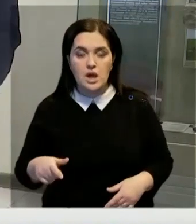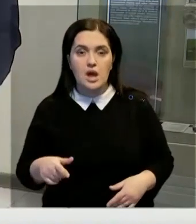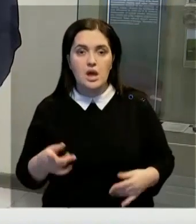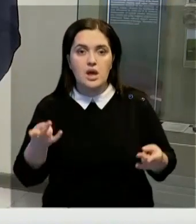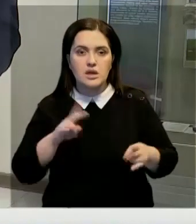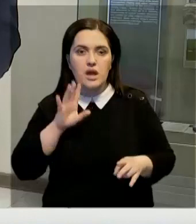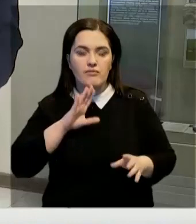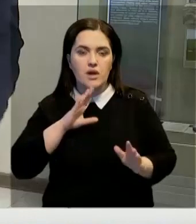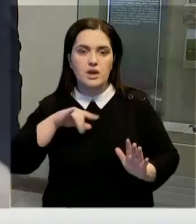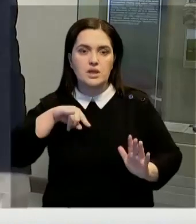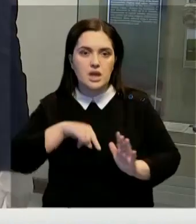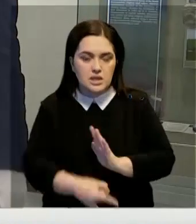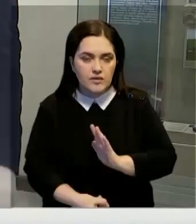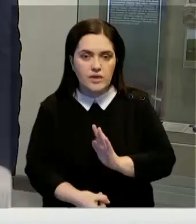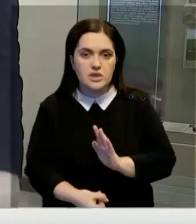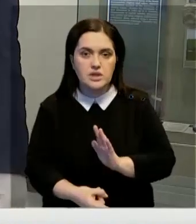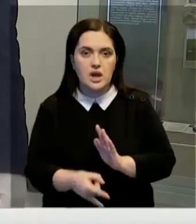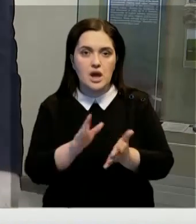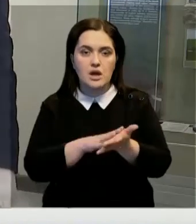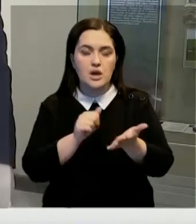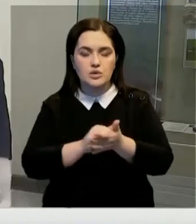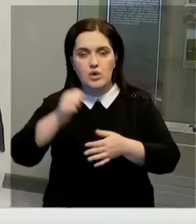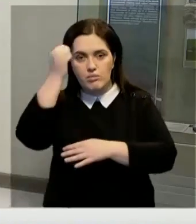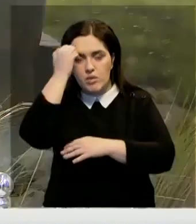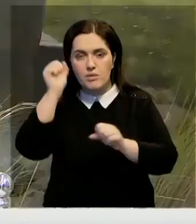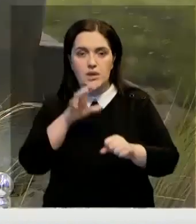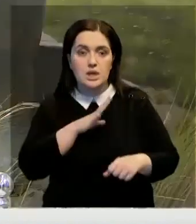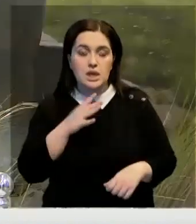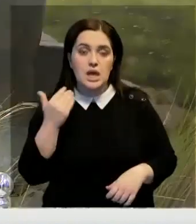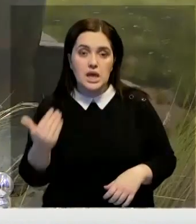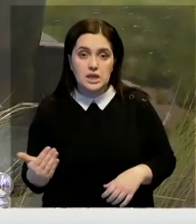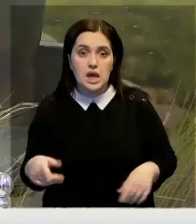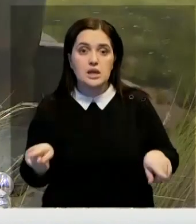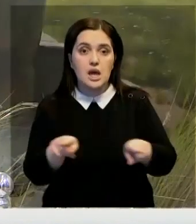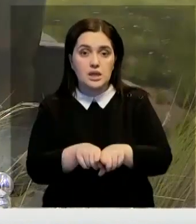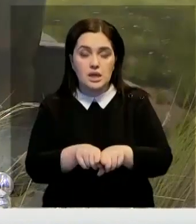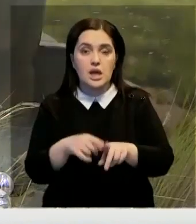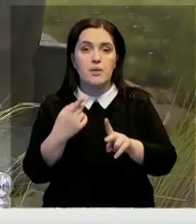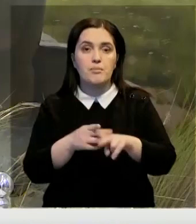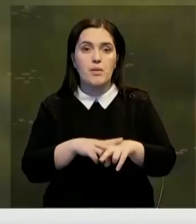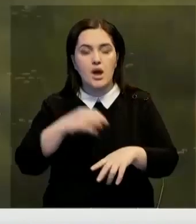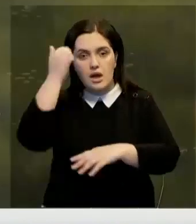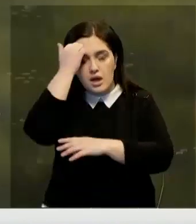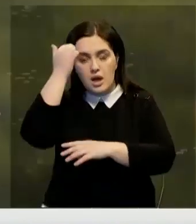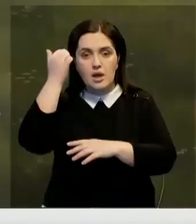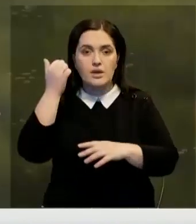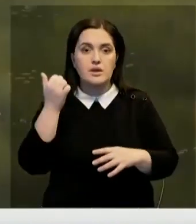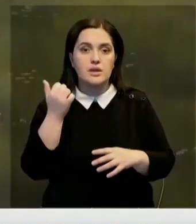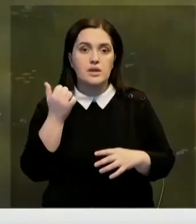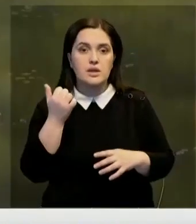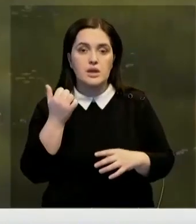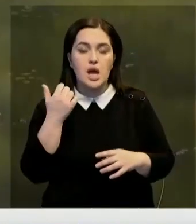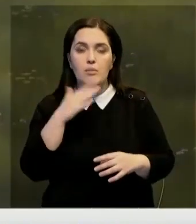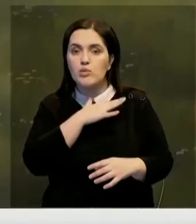водоскважины. Не исключено, что разрушить памятники могли и они. Таких разграбленных археологических памятников в регионе множество,